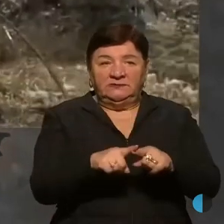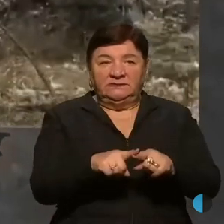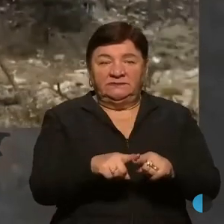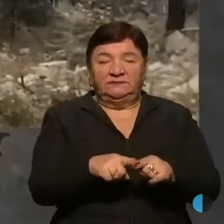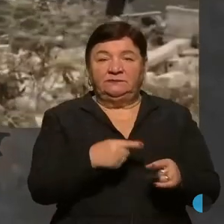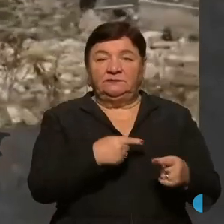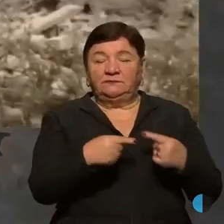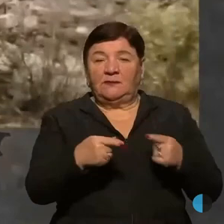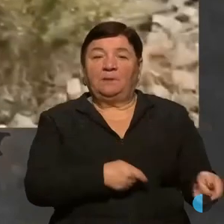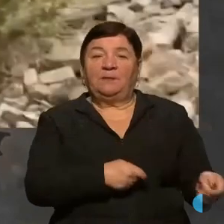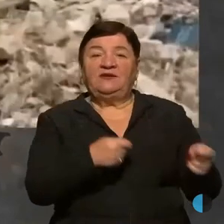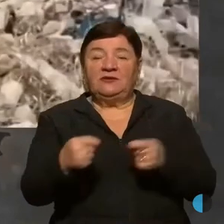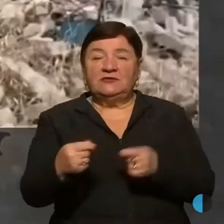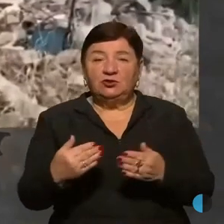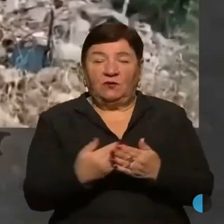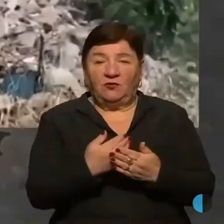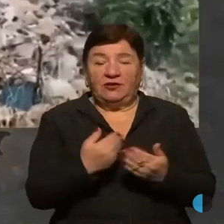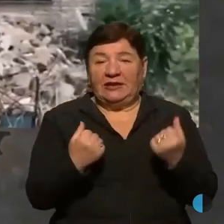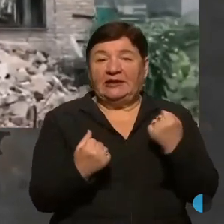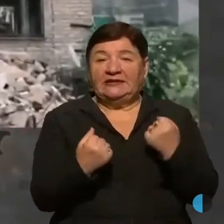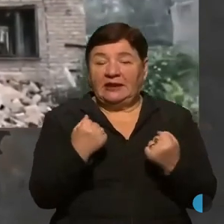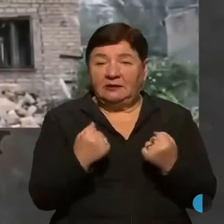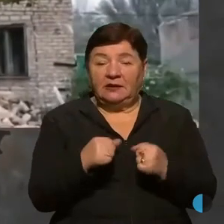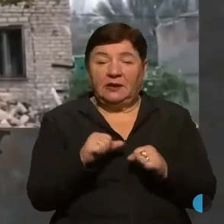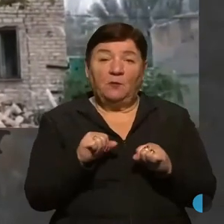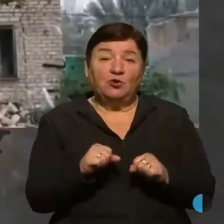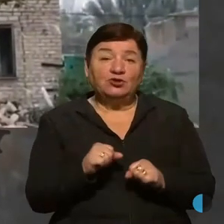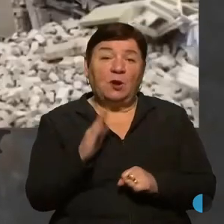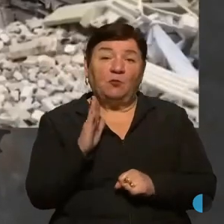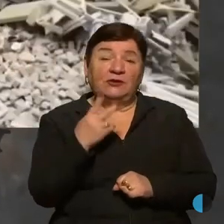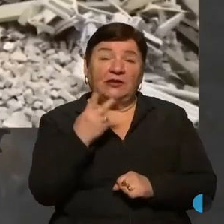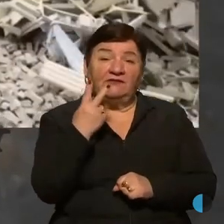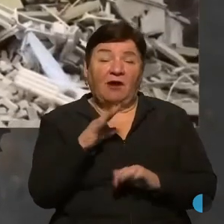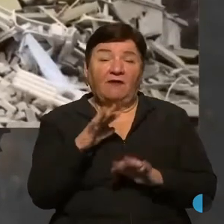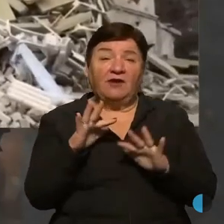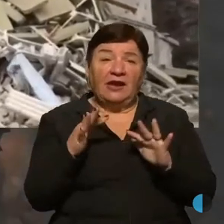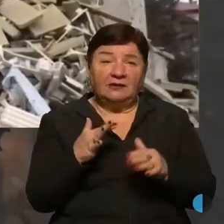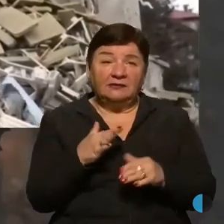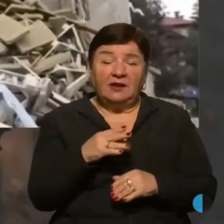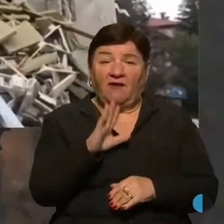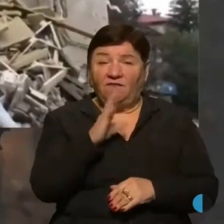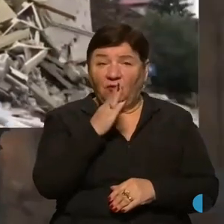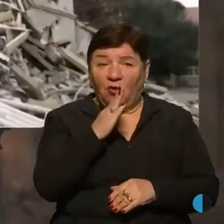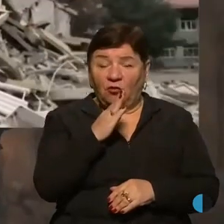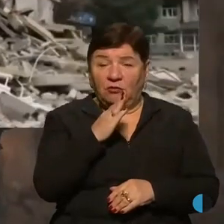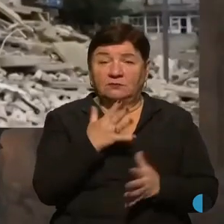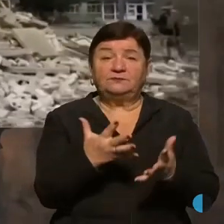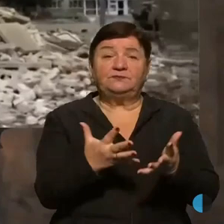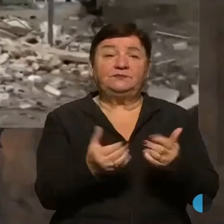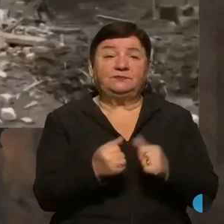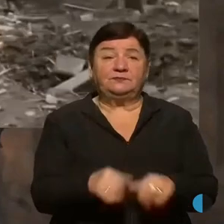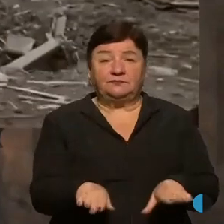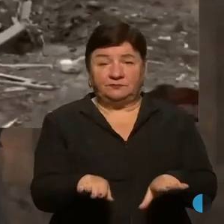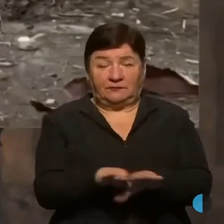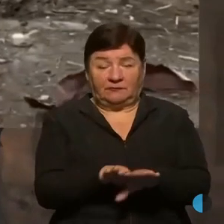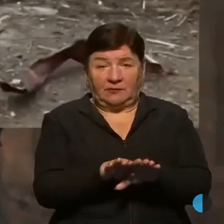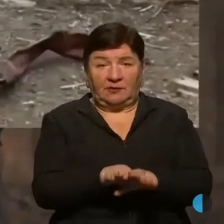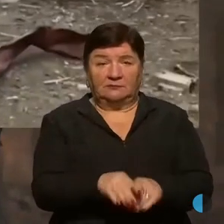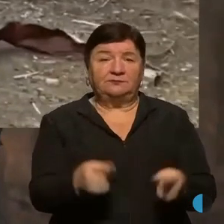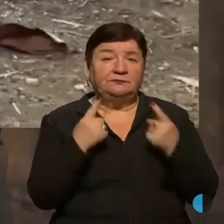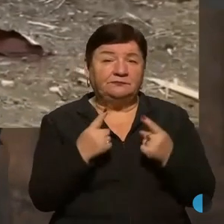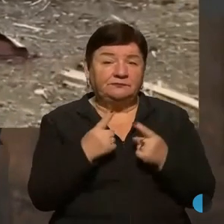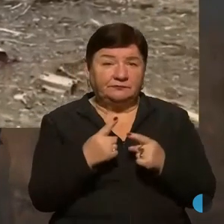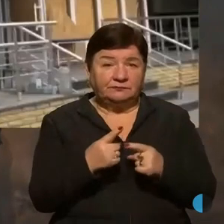нової техніки. Тобто це може бути два варіанти. Як те, що ворог, отримавши таку досальну